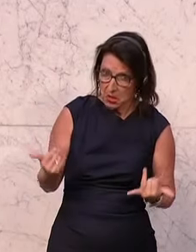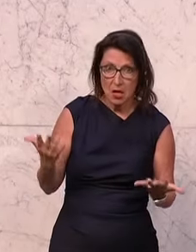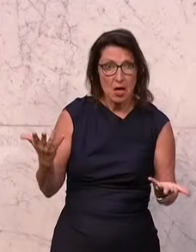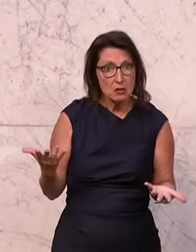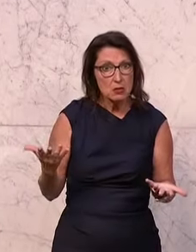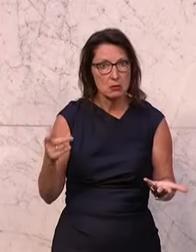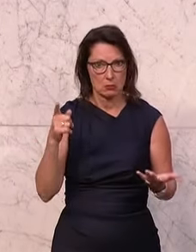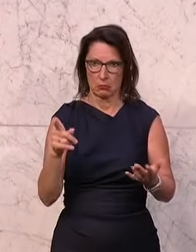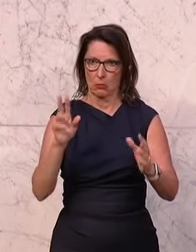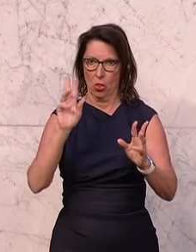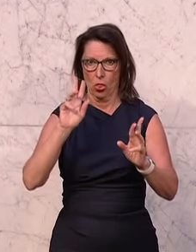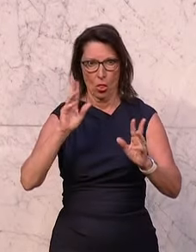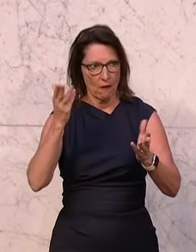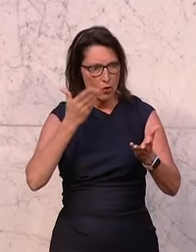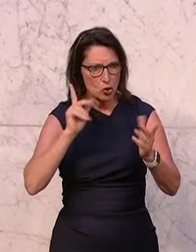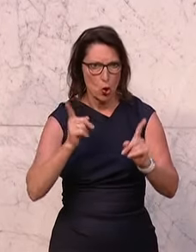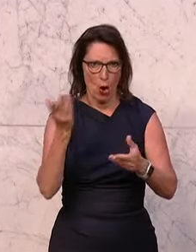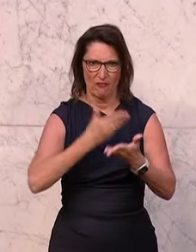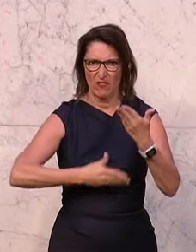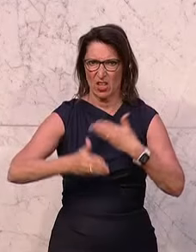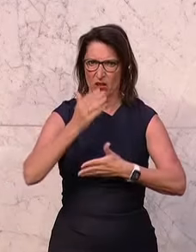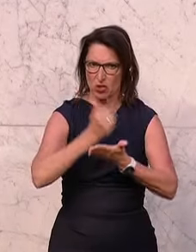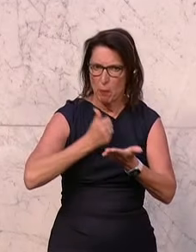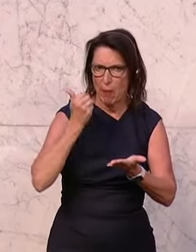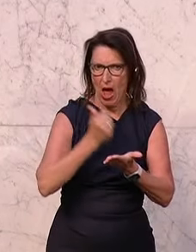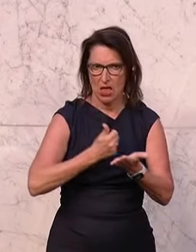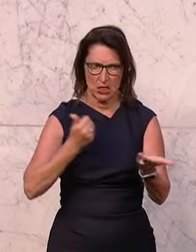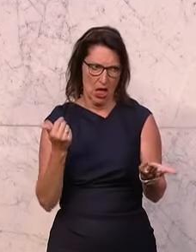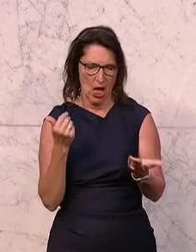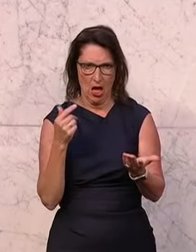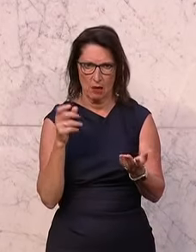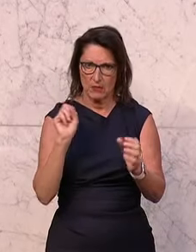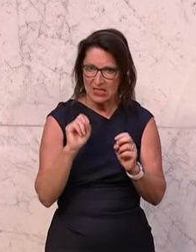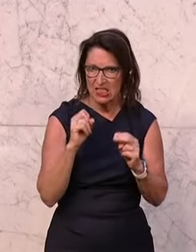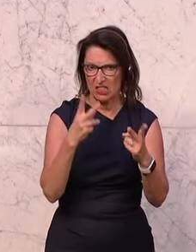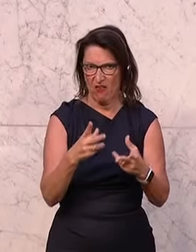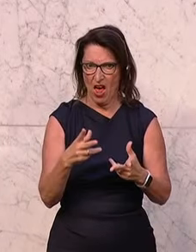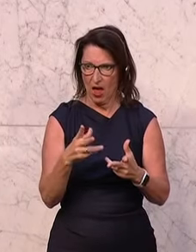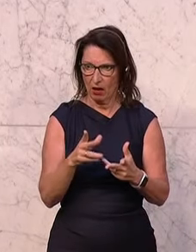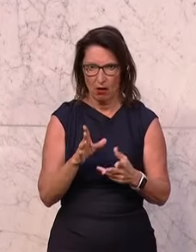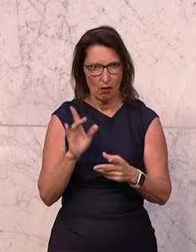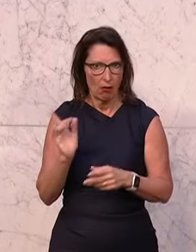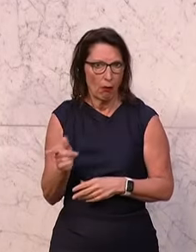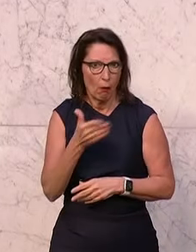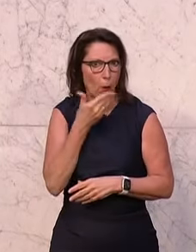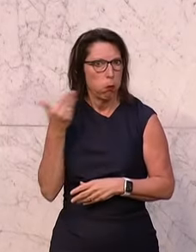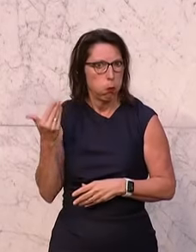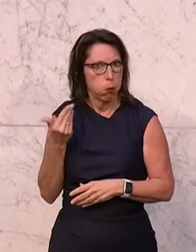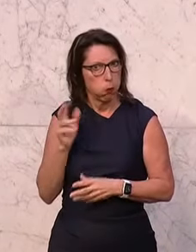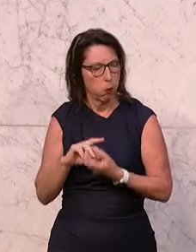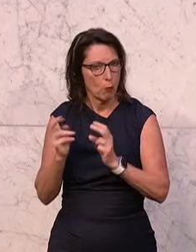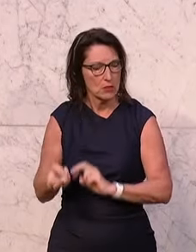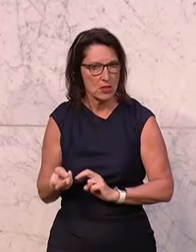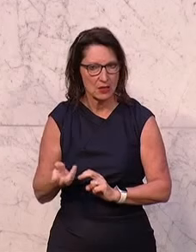Grundsätze der Wirtschaftlichkeit, der Sparsamkeit und der Zweckmäßigkeit nicht angewendet? Wir haben